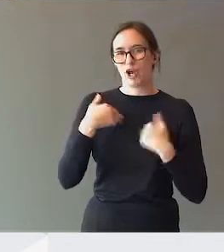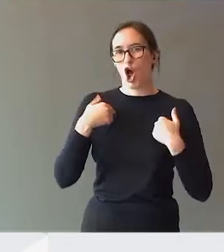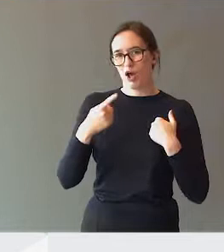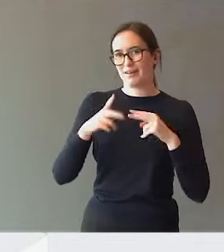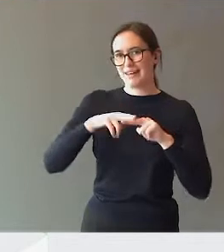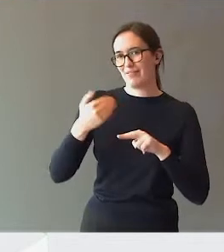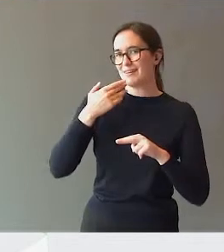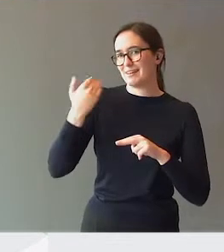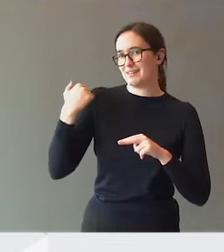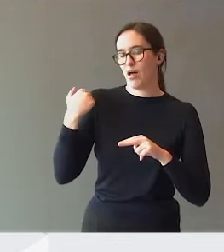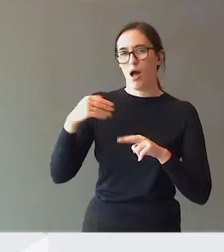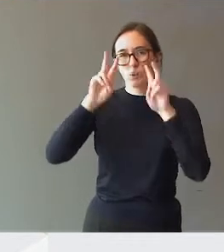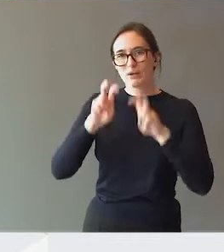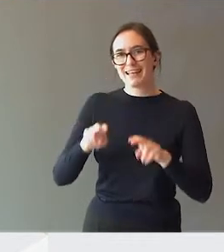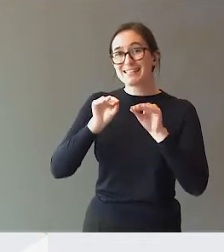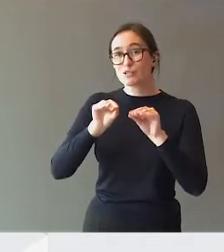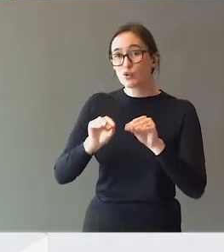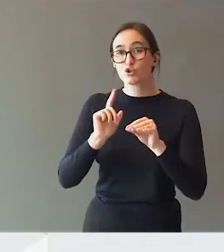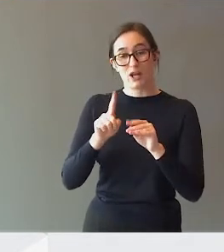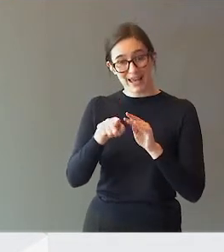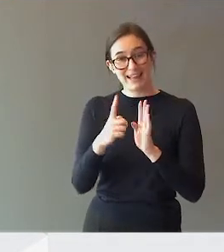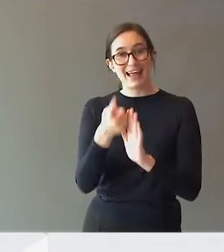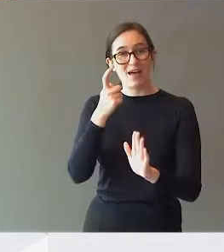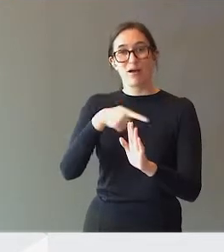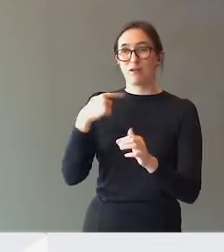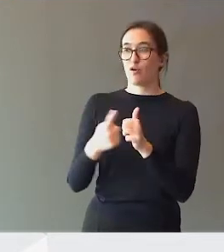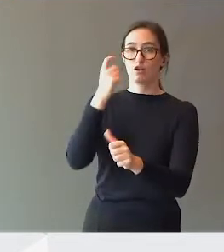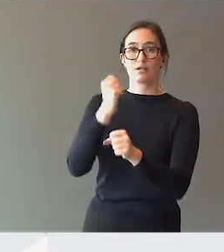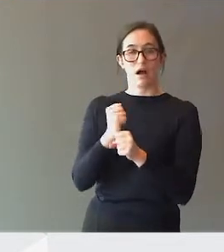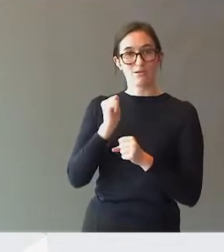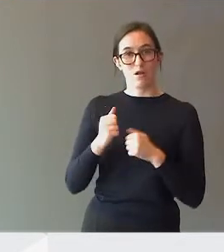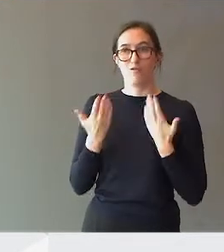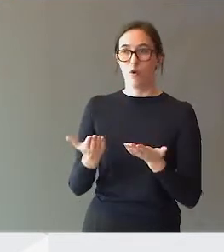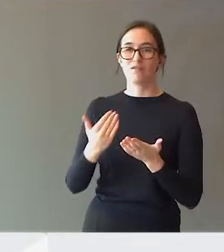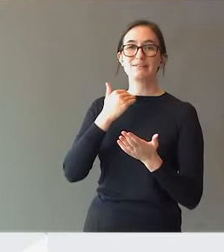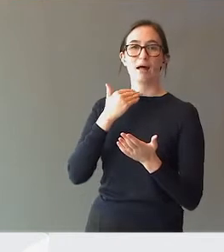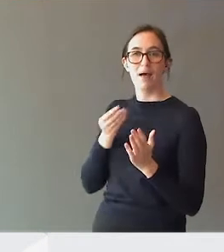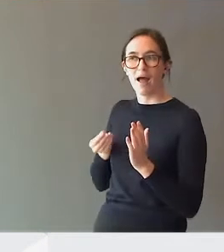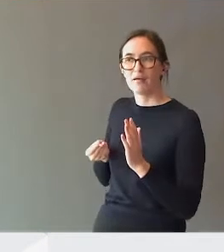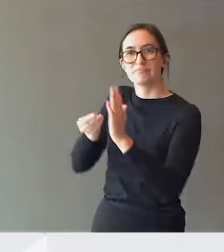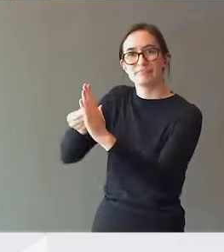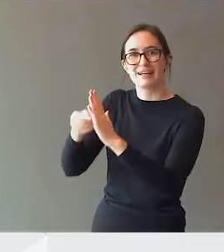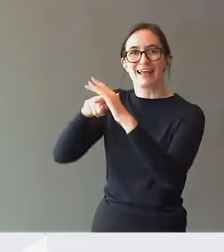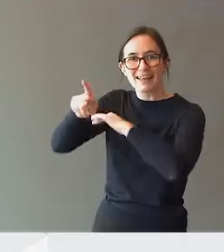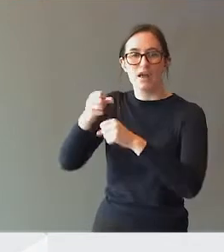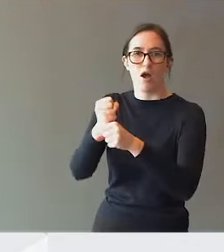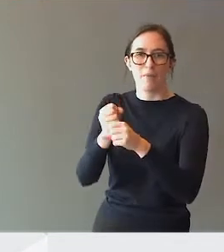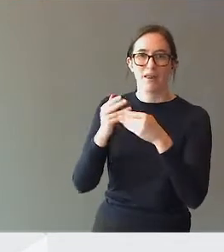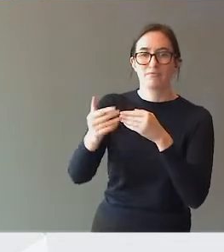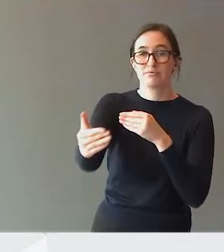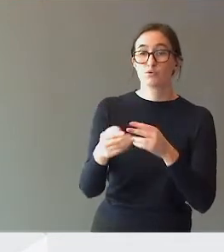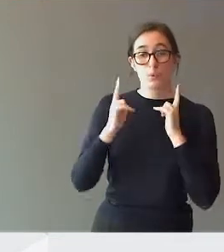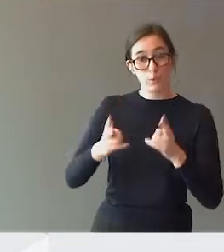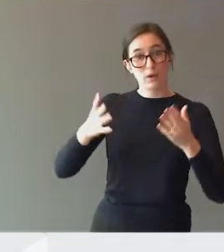krever at for første gang skal vi få lov til å ha en stemming i det arbeidet som nå skal skje. Det er brukermedvirkningen fra oss i unge